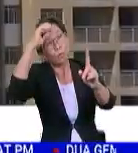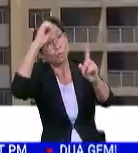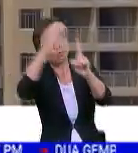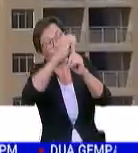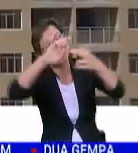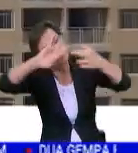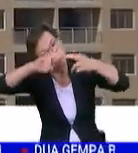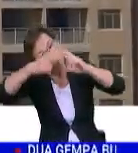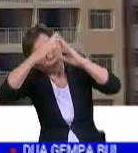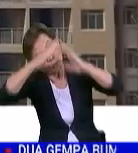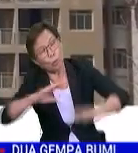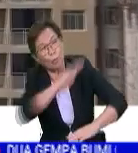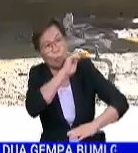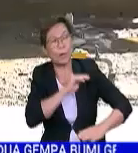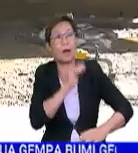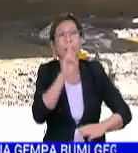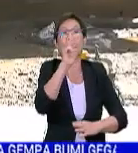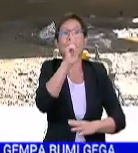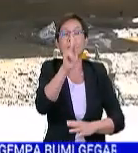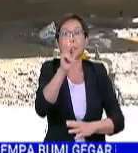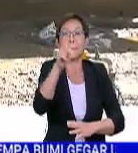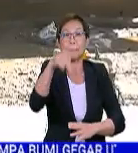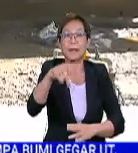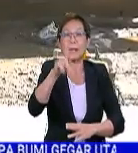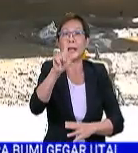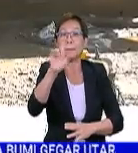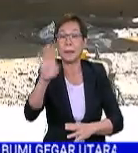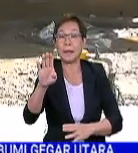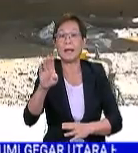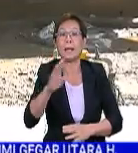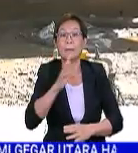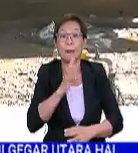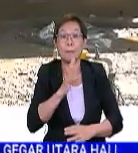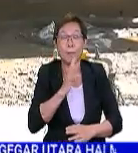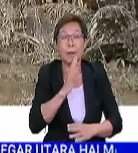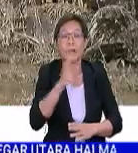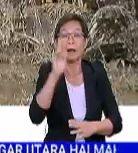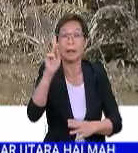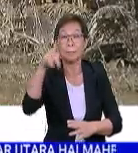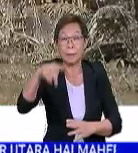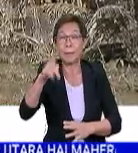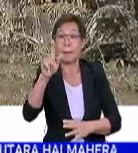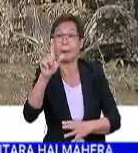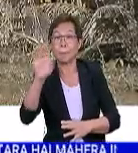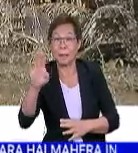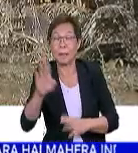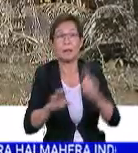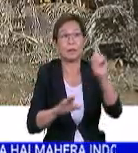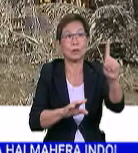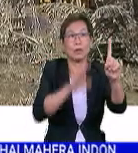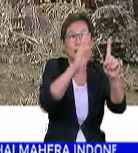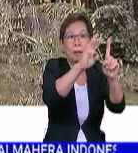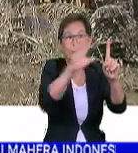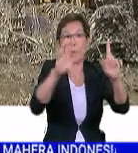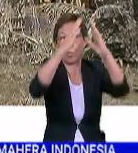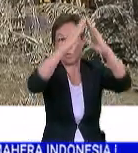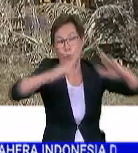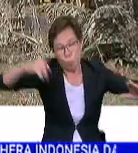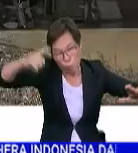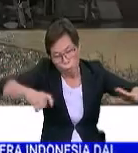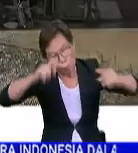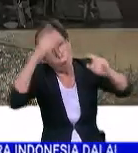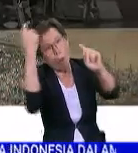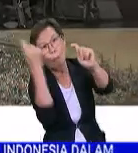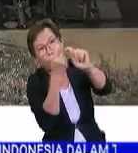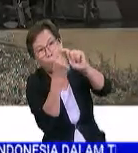rumah. Menteri Pembangunan Luar Bandar Datuk Seri Mahzir Khalid menjelaskan menerusi KPLB sebanyak 165 rumah perlu